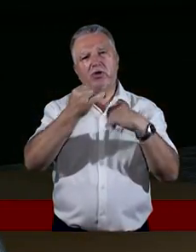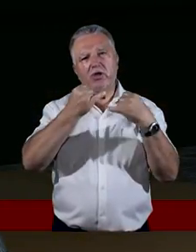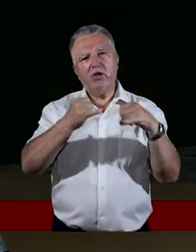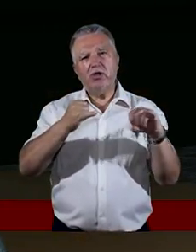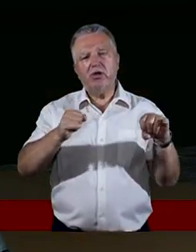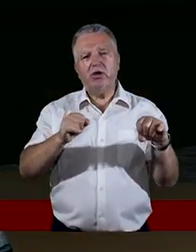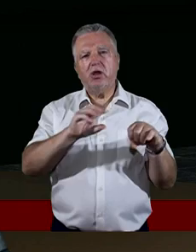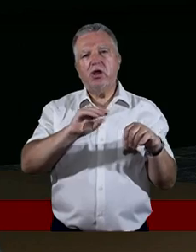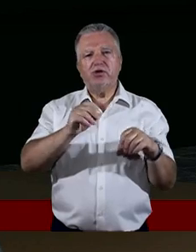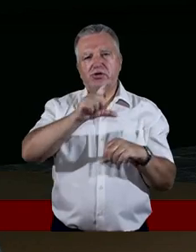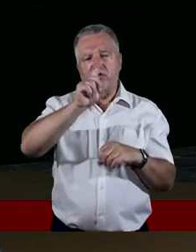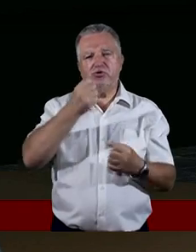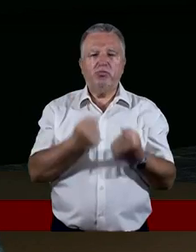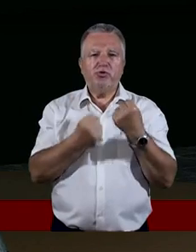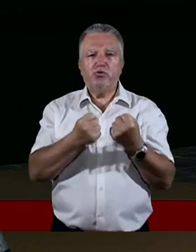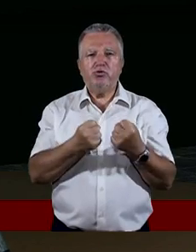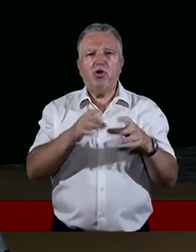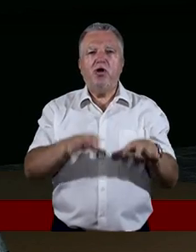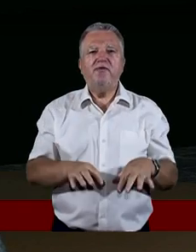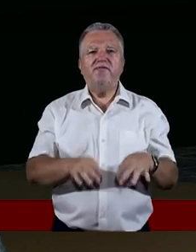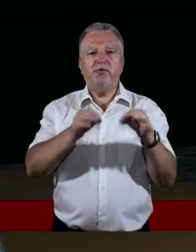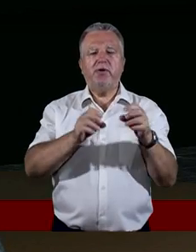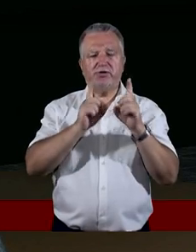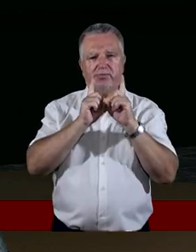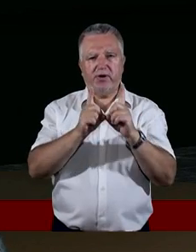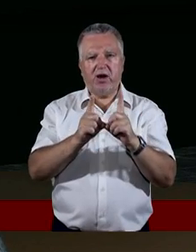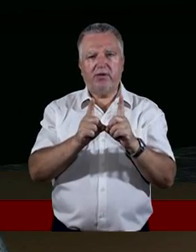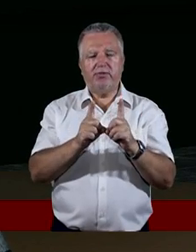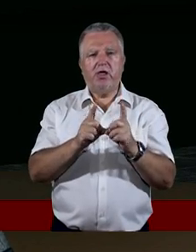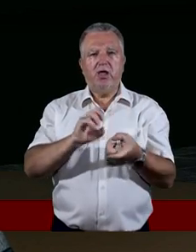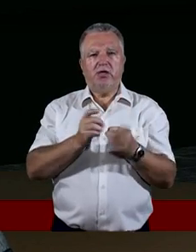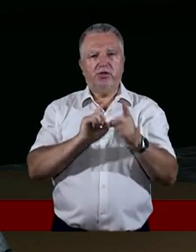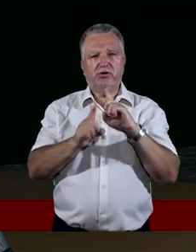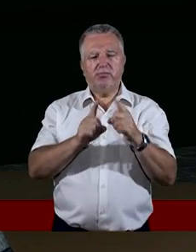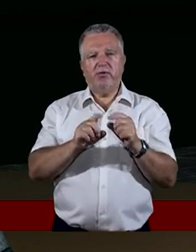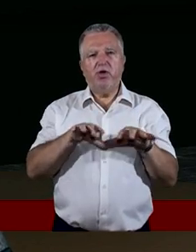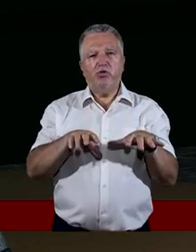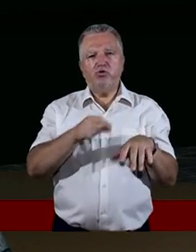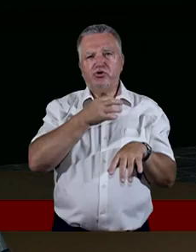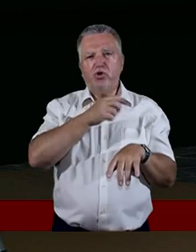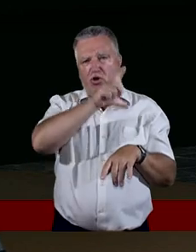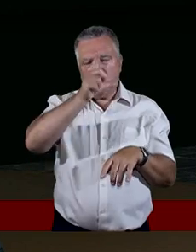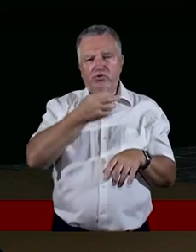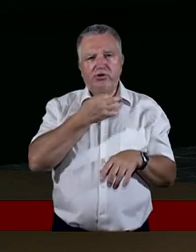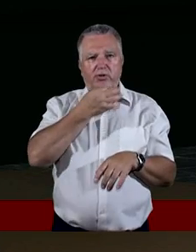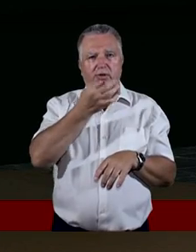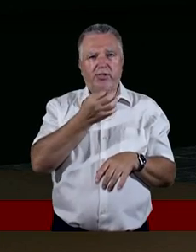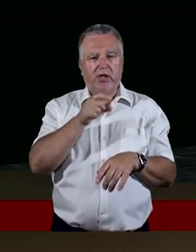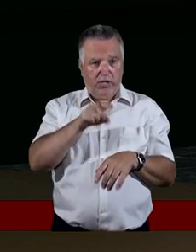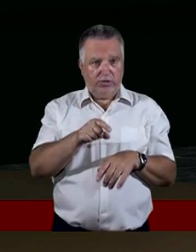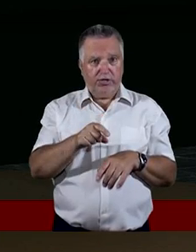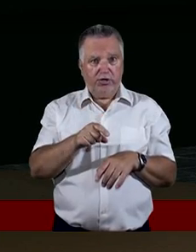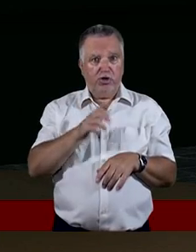trudno jest ludziom wyłuskać tą prawdę. I mnóstwo ludzi, jak ja rozmawiam, mnóstwo ludzi zadaje pytanie, to ty